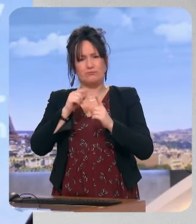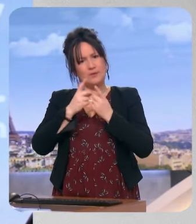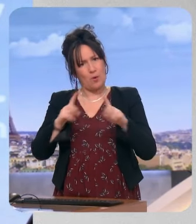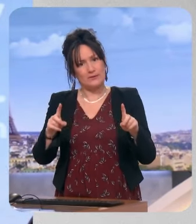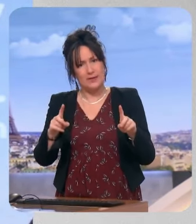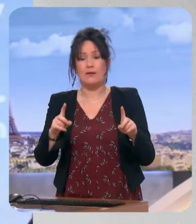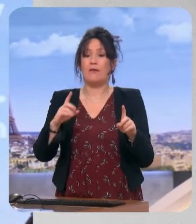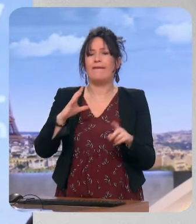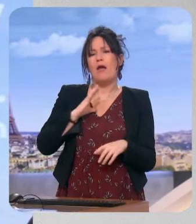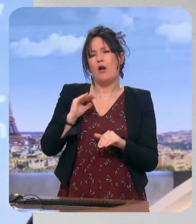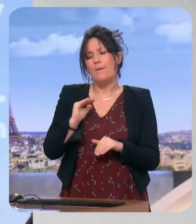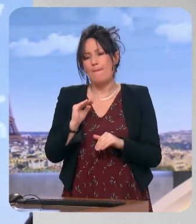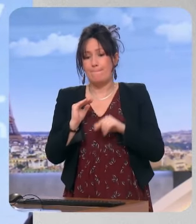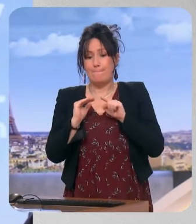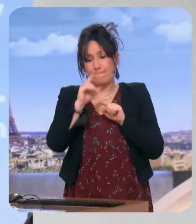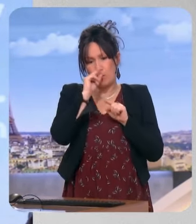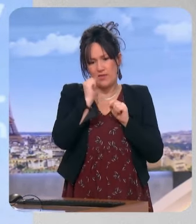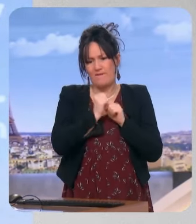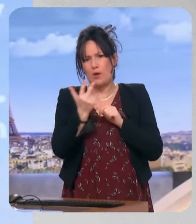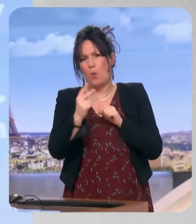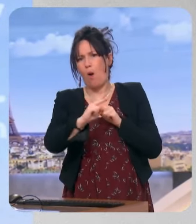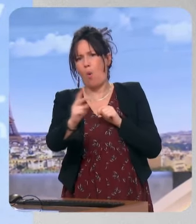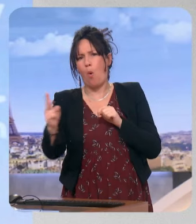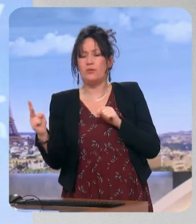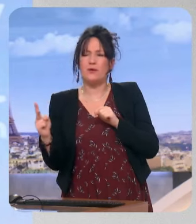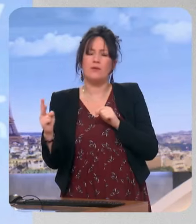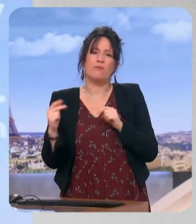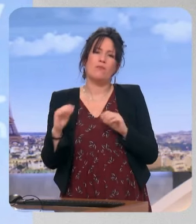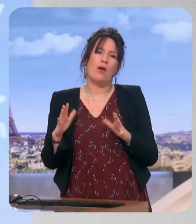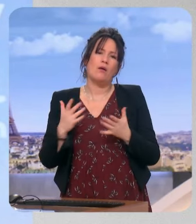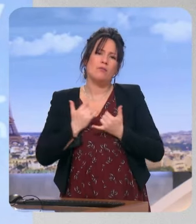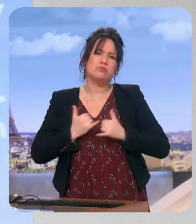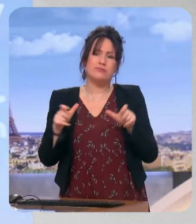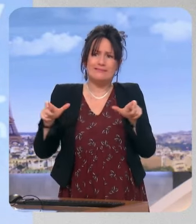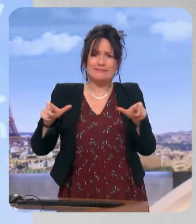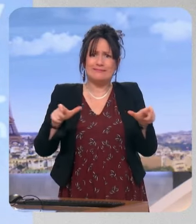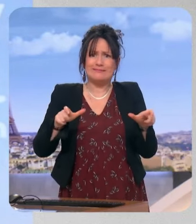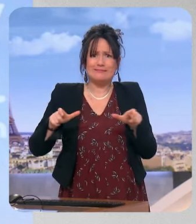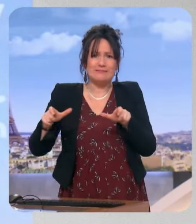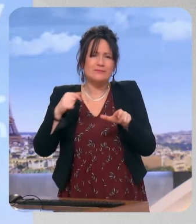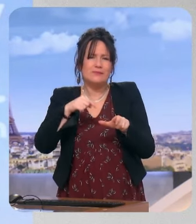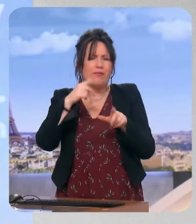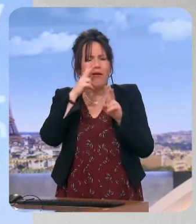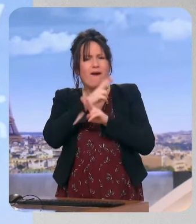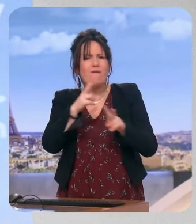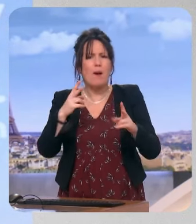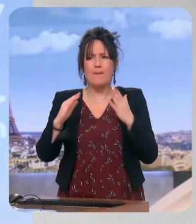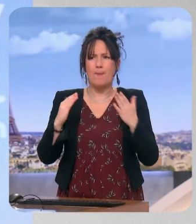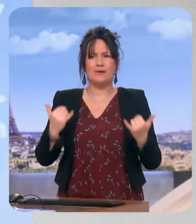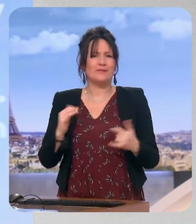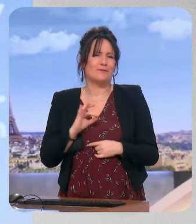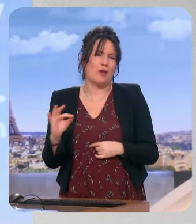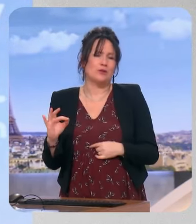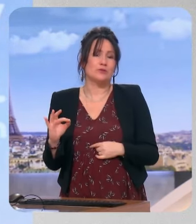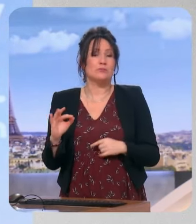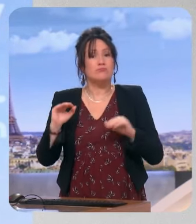candidats, mais on peut dire qu'effectivement c'est un scrutin qui est sous contrôle. C'est un scrutin dans lequel, qui ne ressemble pas à ce qu peut vivre ici dans nos